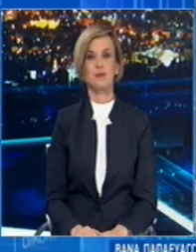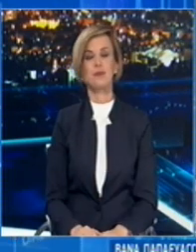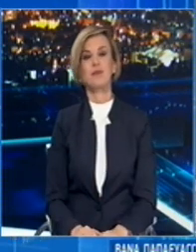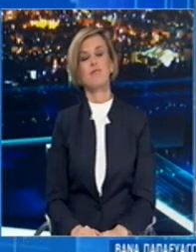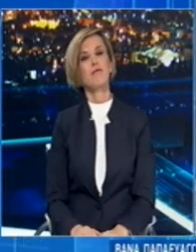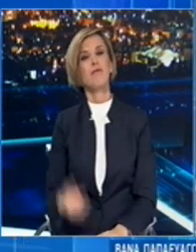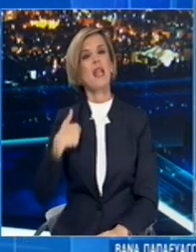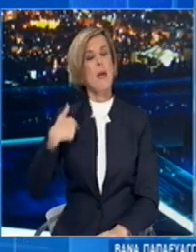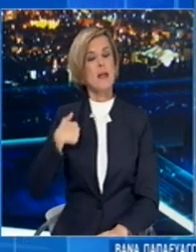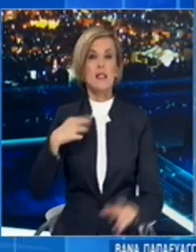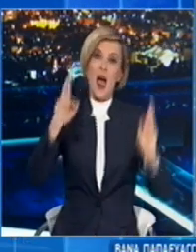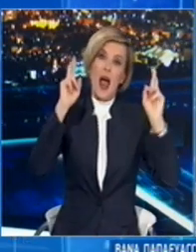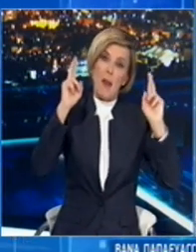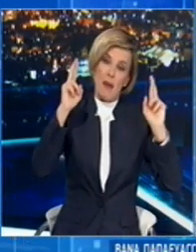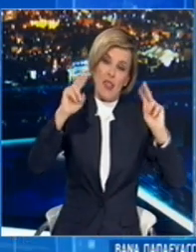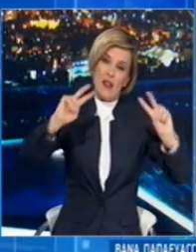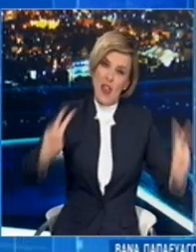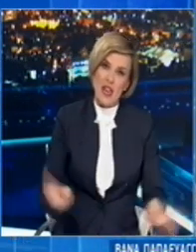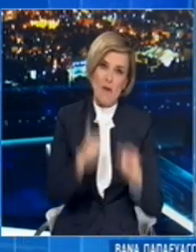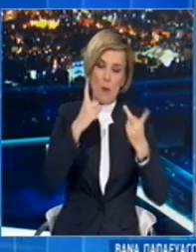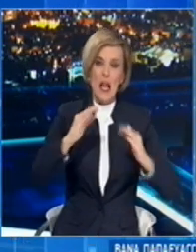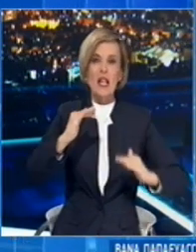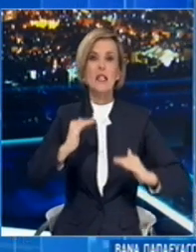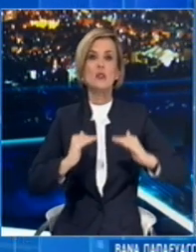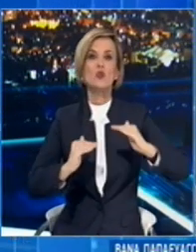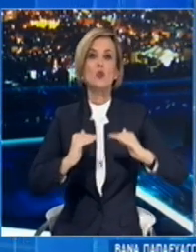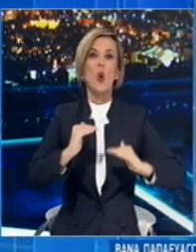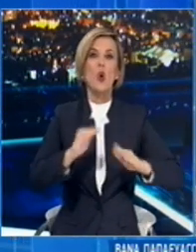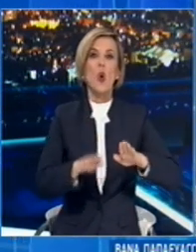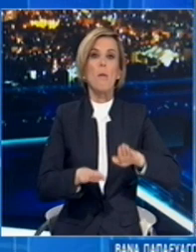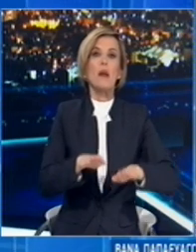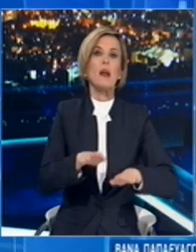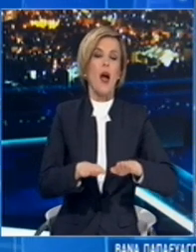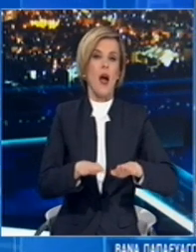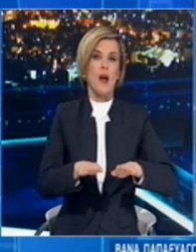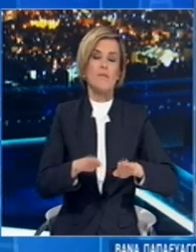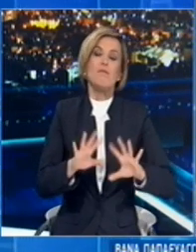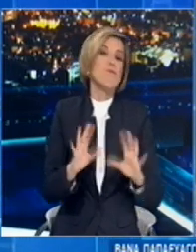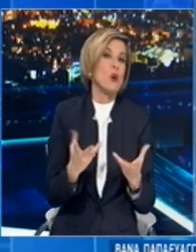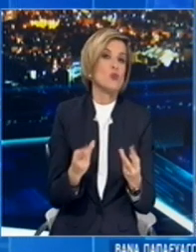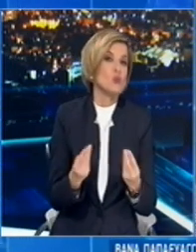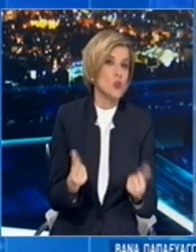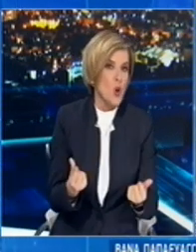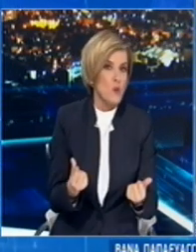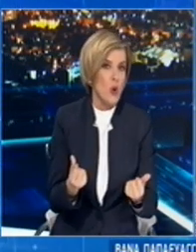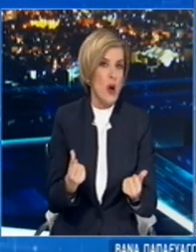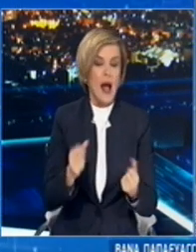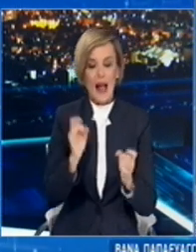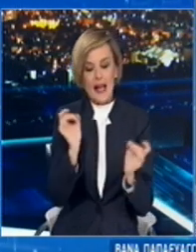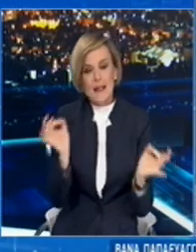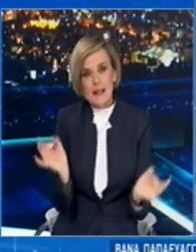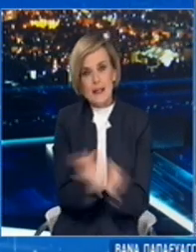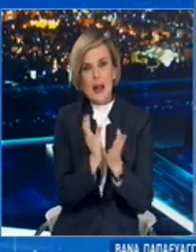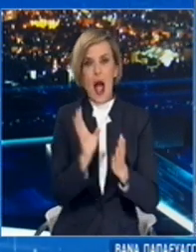Μια ισορροπία μεταξύ των λίγων απαραίτητων δεστηριοτήτων και αποφυγής σημαντικής αύξησης των κρουσμάτων. Και ξέρουμε ότι ακόμα και αν αυξηθεί λίγο η